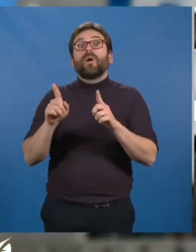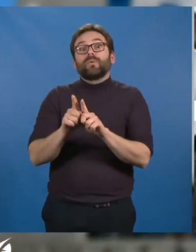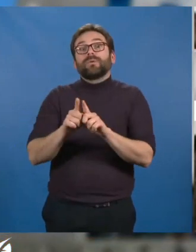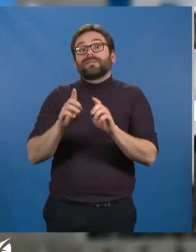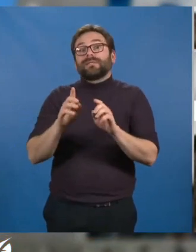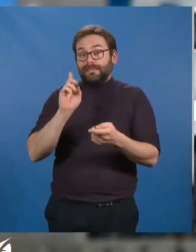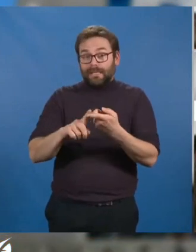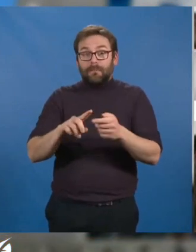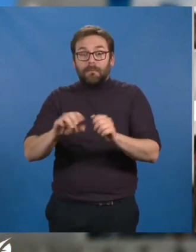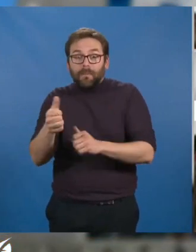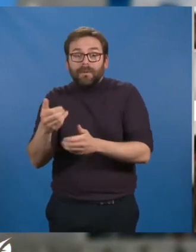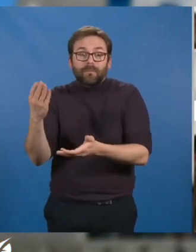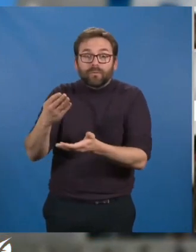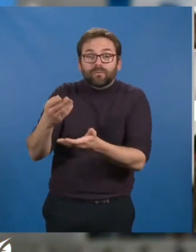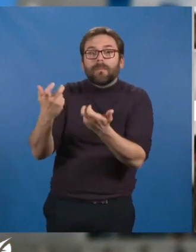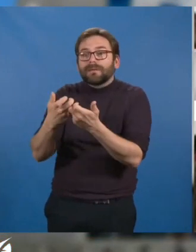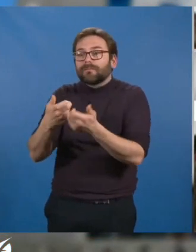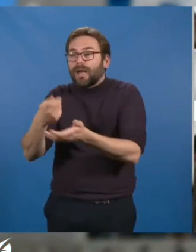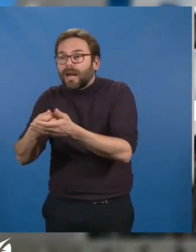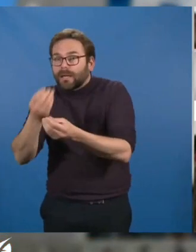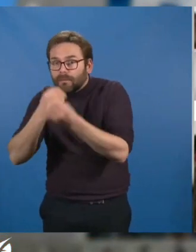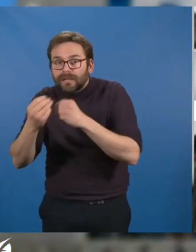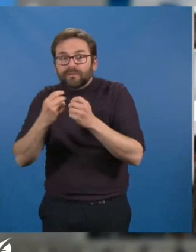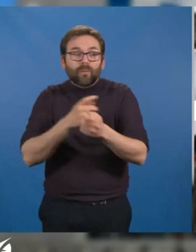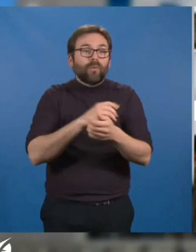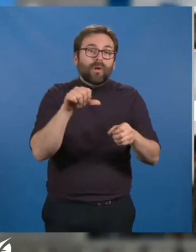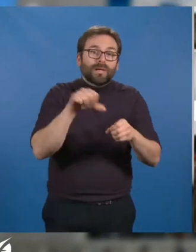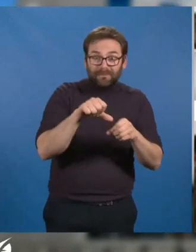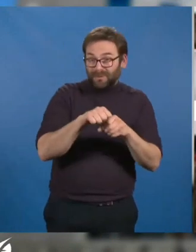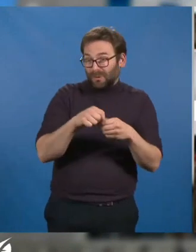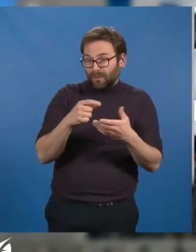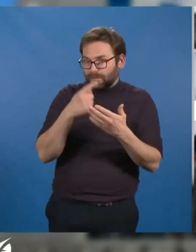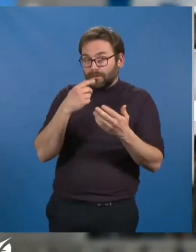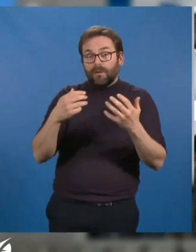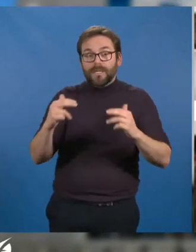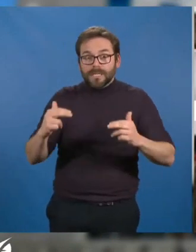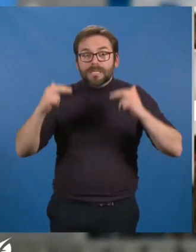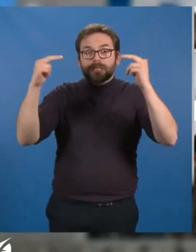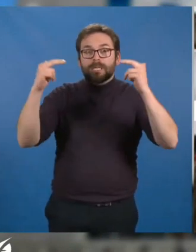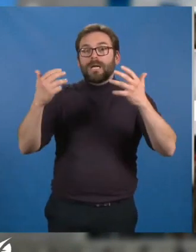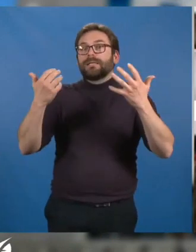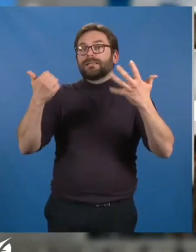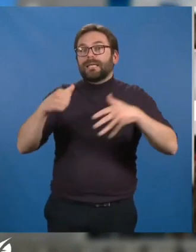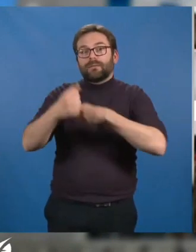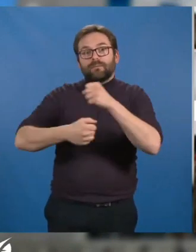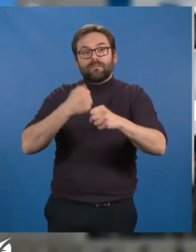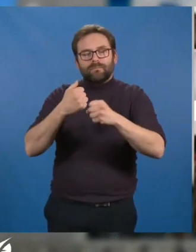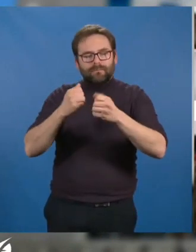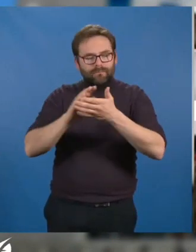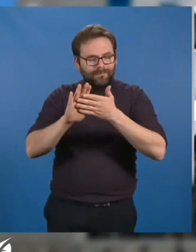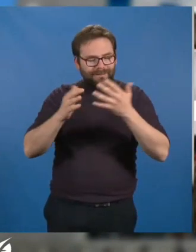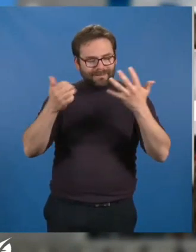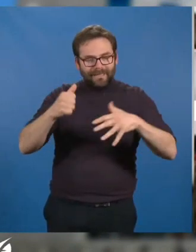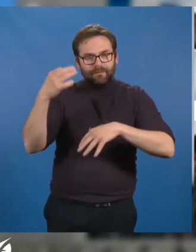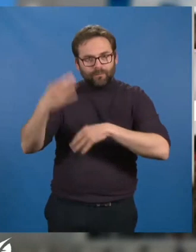produits de première nécessité comme l'alimentation ou le carburant, chiffrés à 16% en un an. Toutefois, c'est avec responsabilité